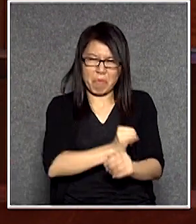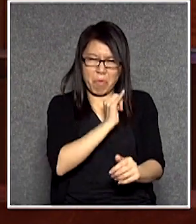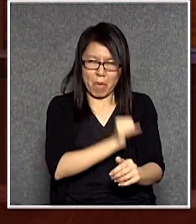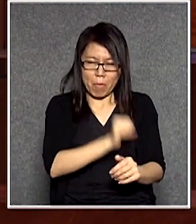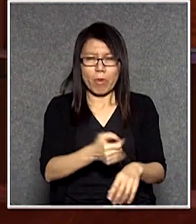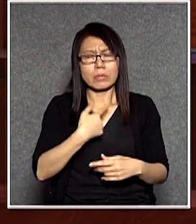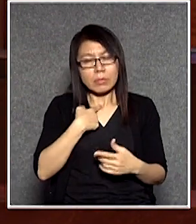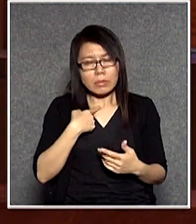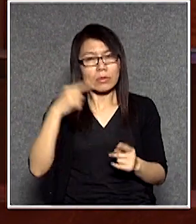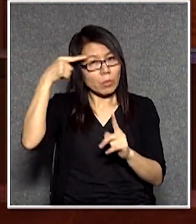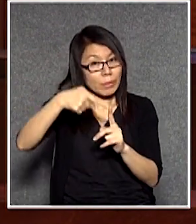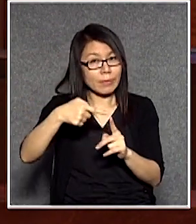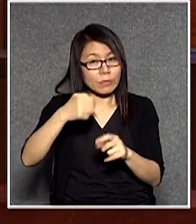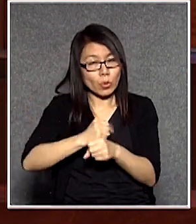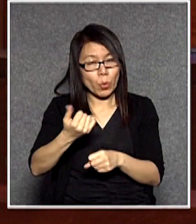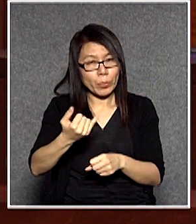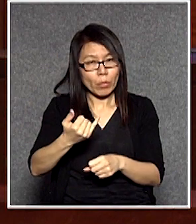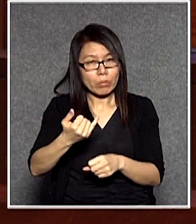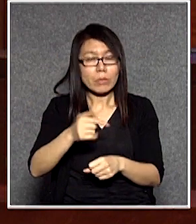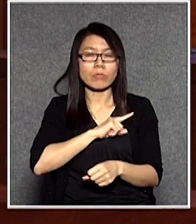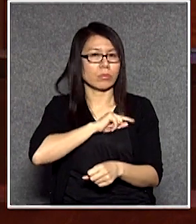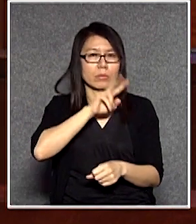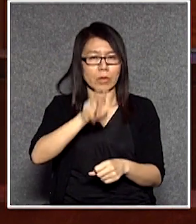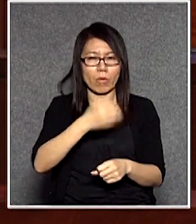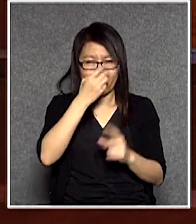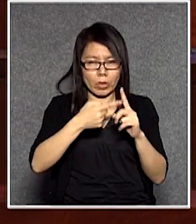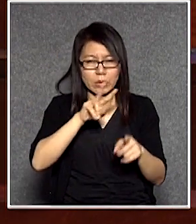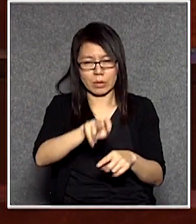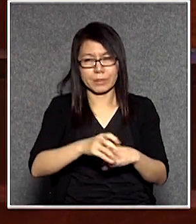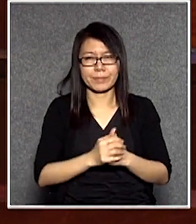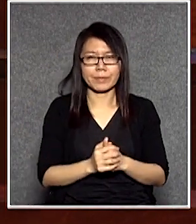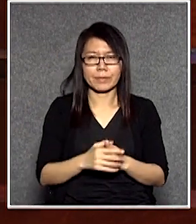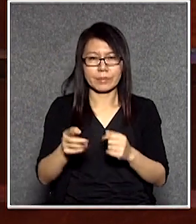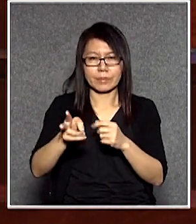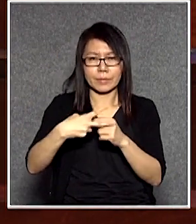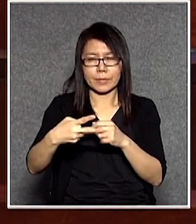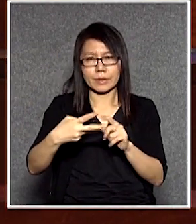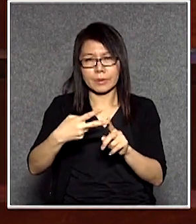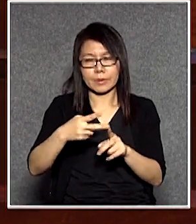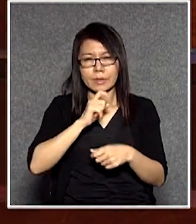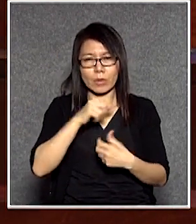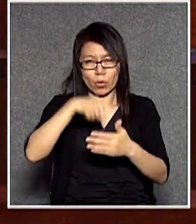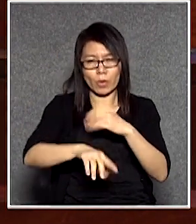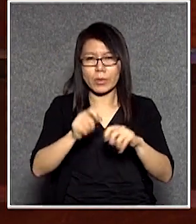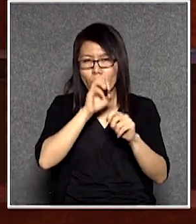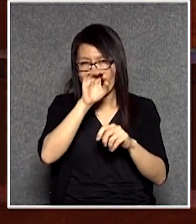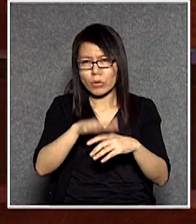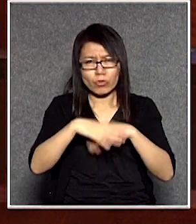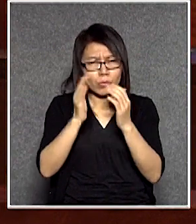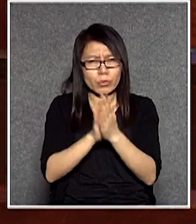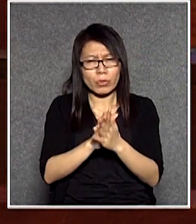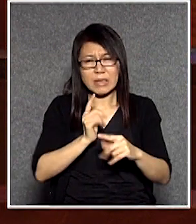你的目的是不是達到呢大家有眼睛看第二就是你裡面所說的全部都不是事實